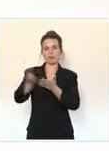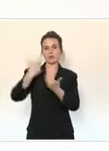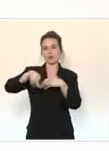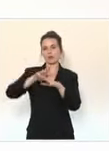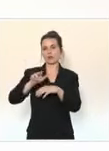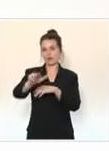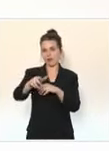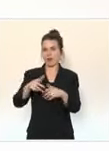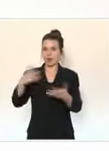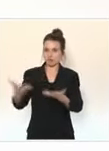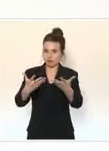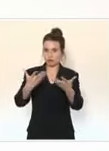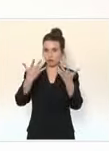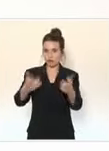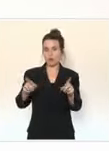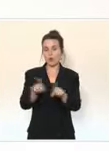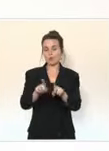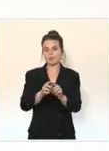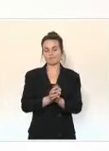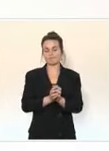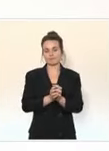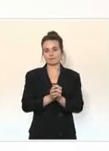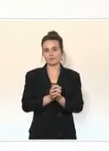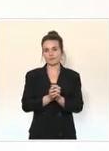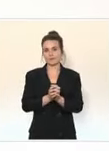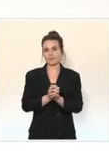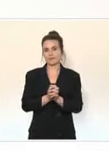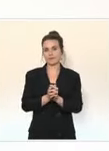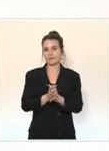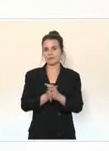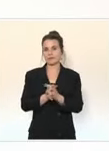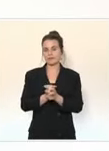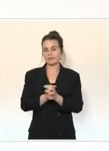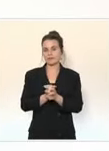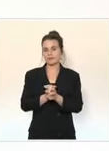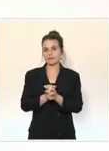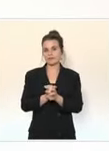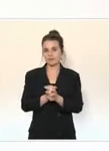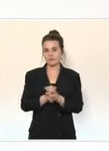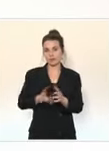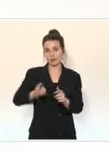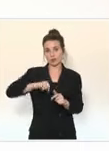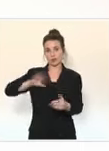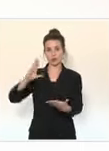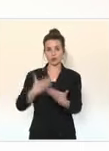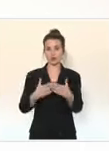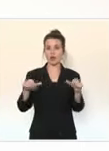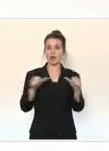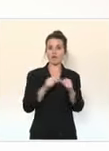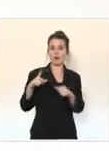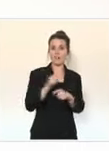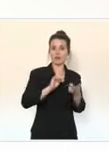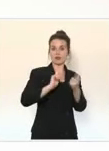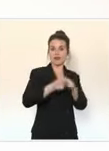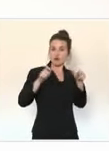dépistage pour vous dire que nous surveillons également étroitement la progression des variants avec deux méthodes. La